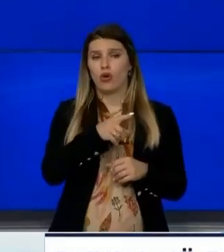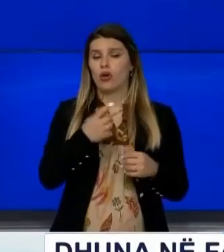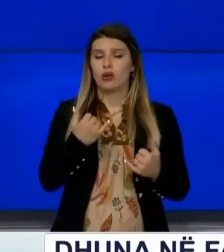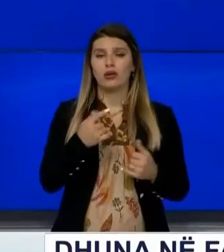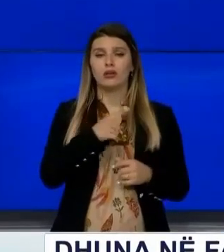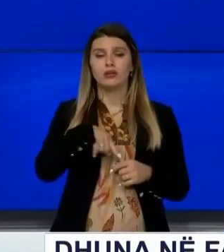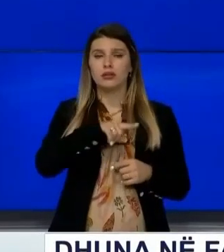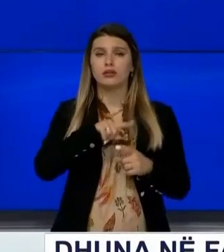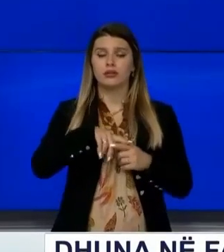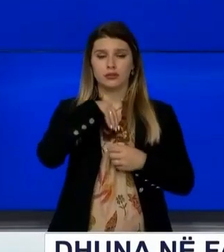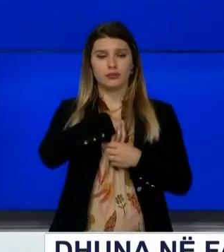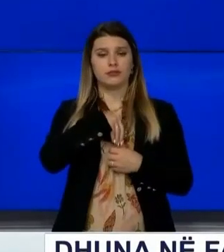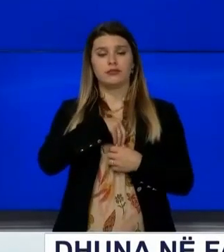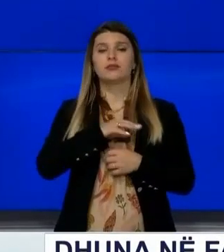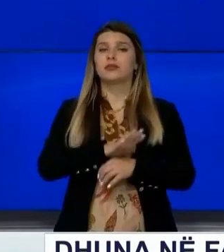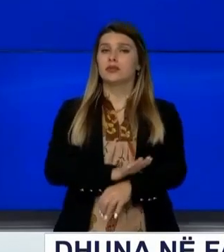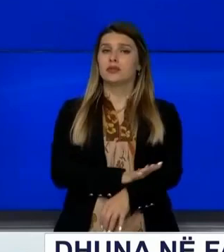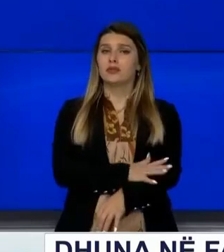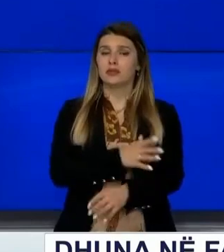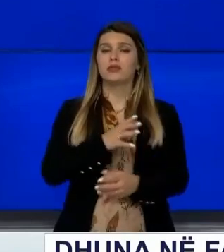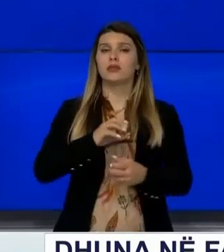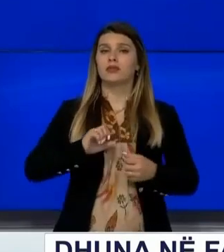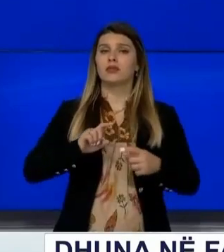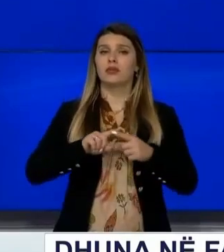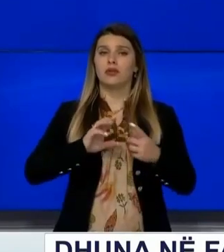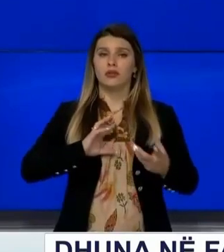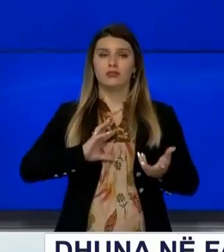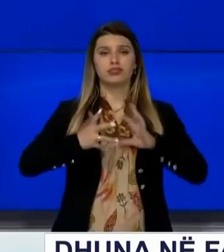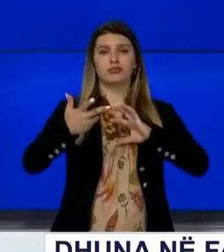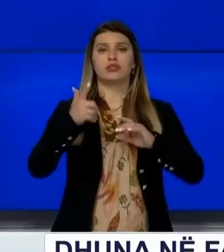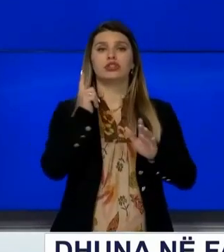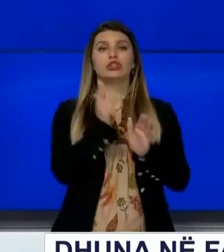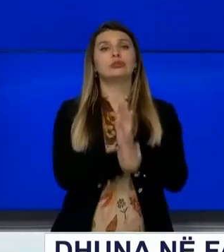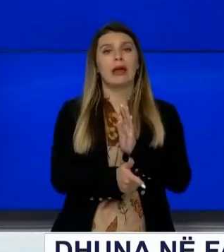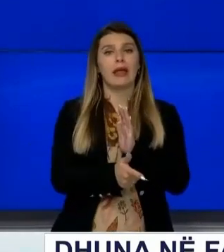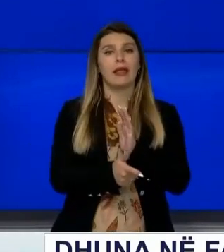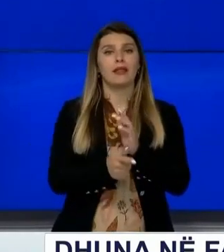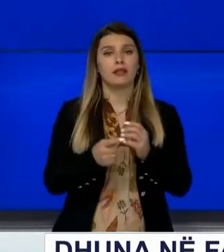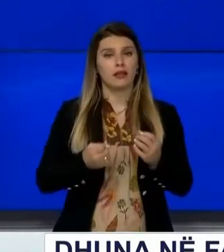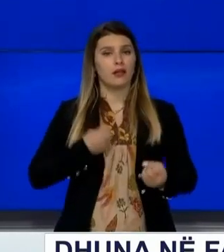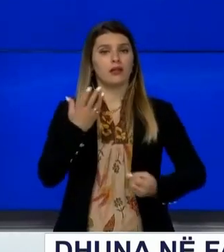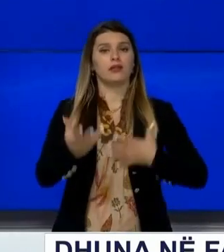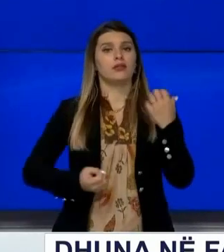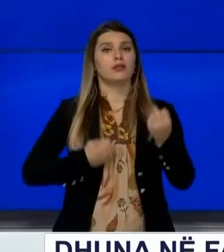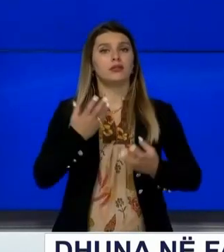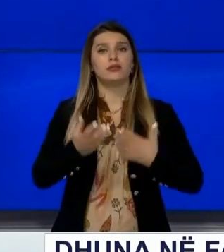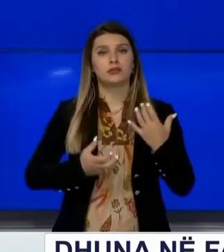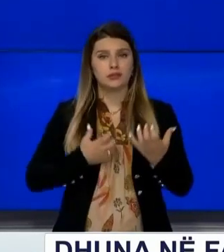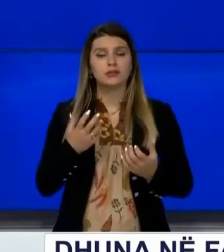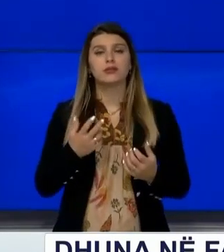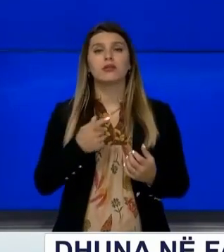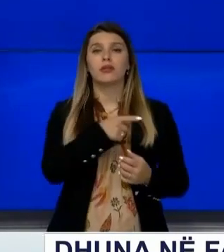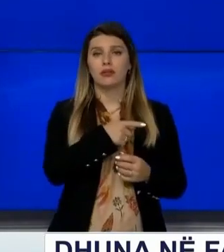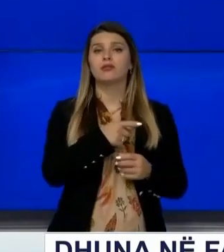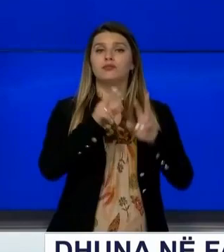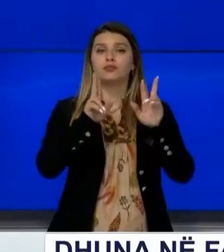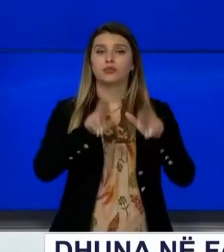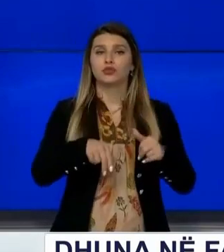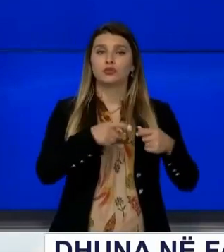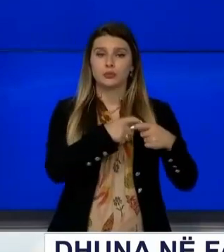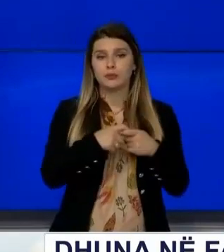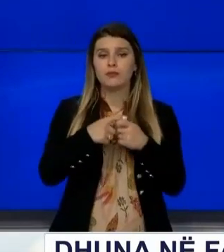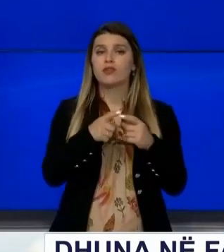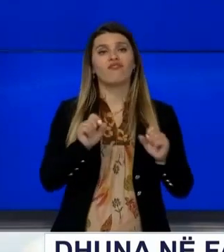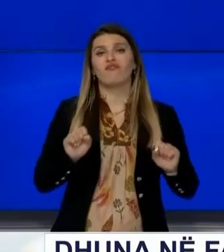emocionale dhe për rezultat ka një loj shpërthimi emocional Një farë impulsiviteti, një farë agresiviteti, i cilë është